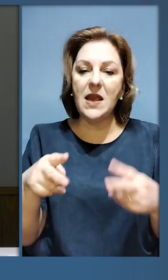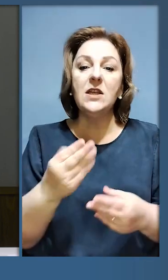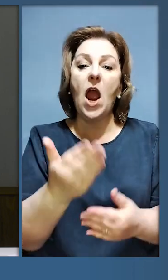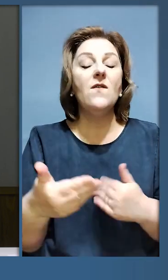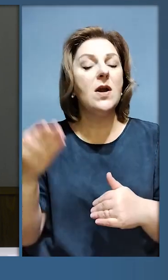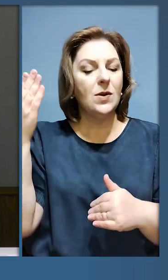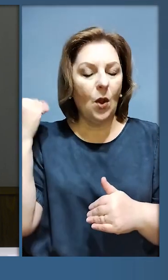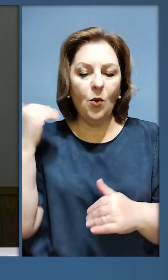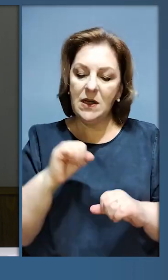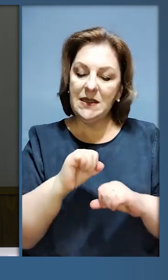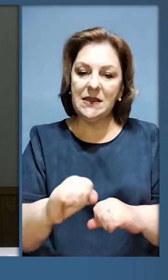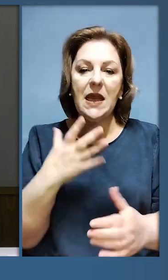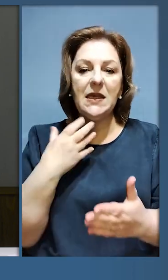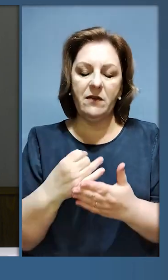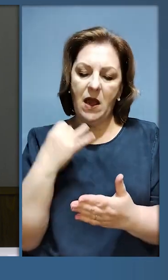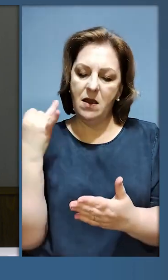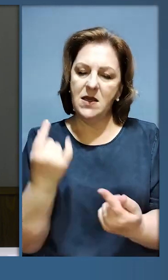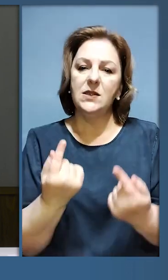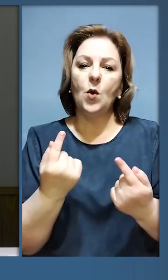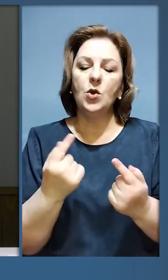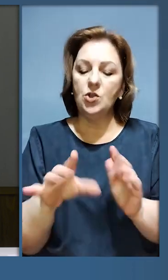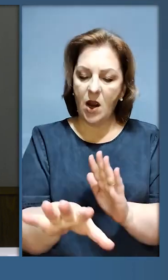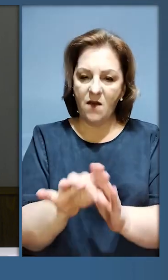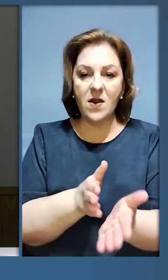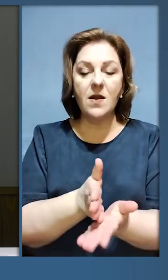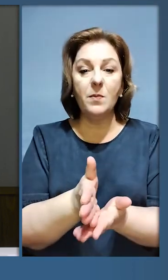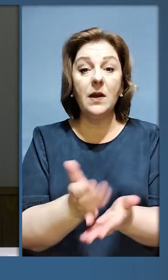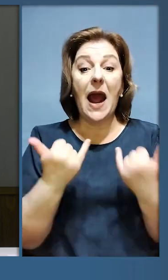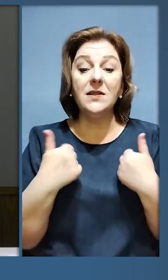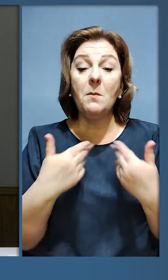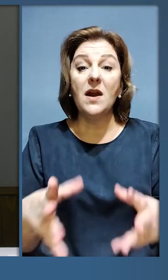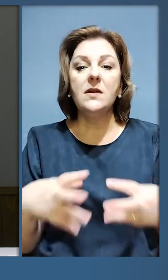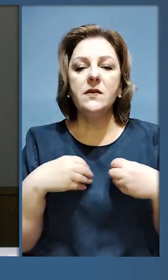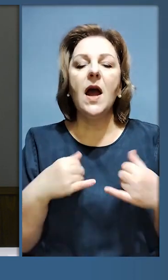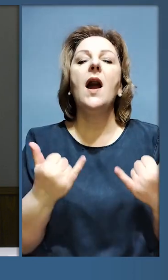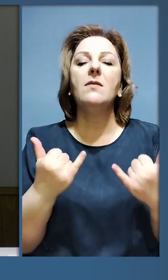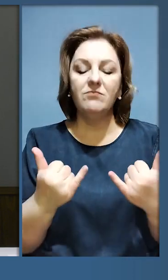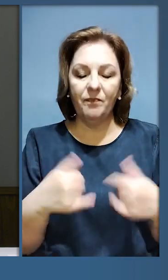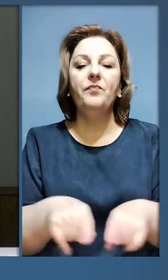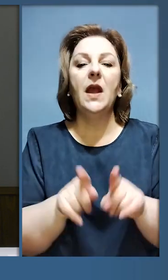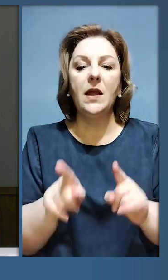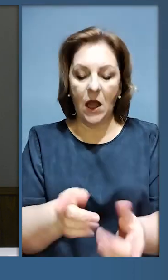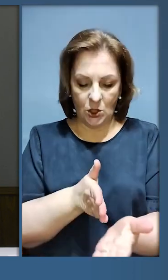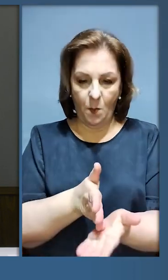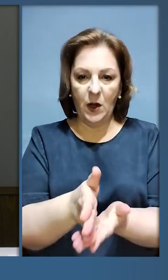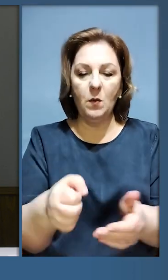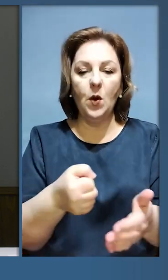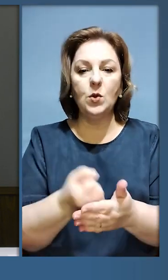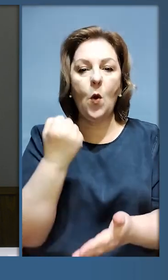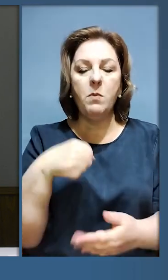та інші. Ви тоді захистили свій історичний вибір. Зараз ми з вами теж